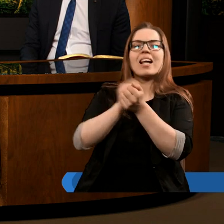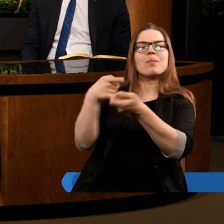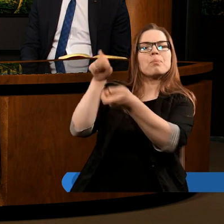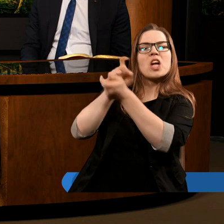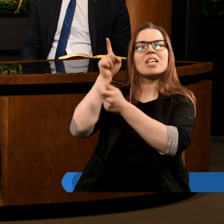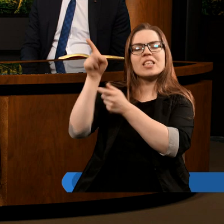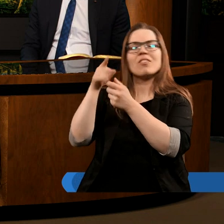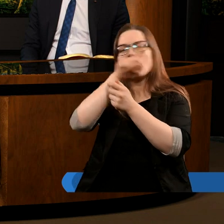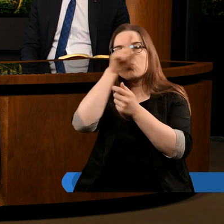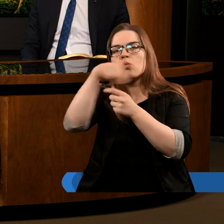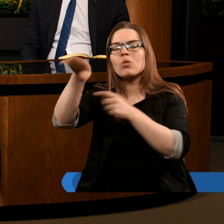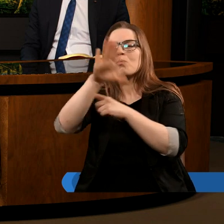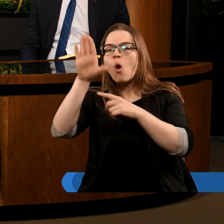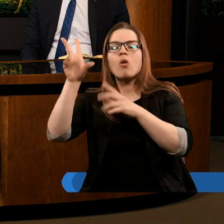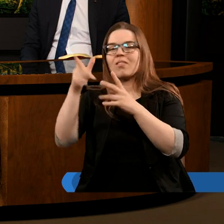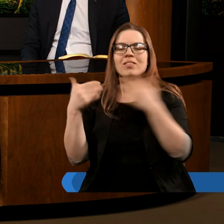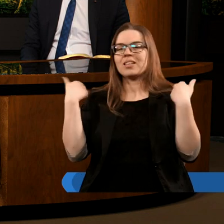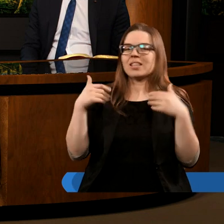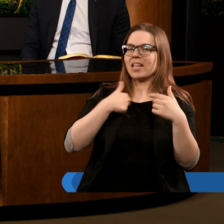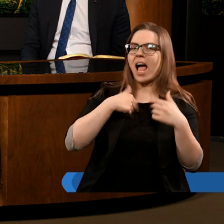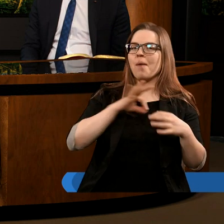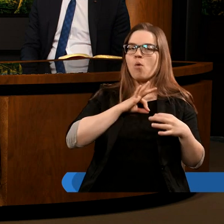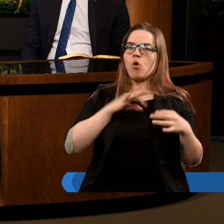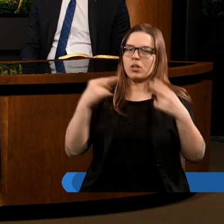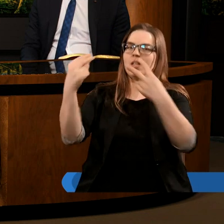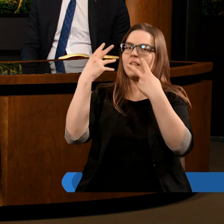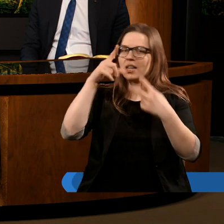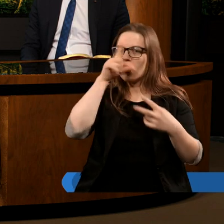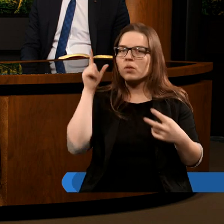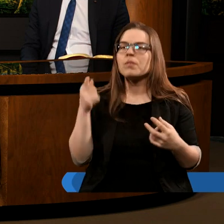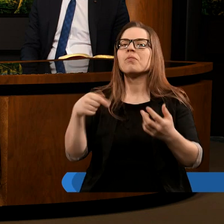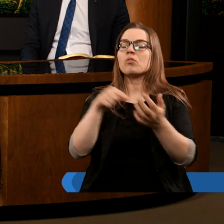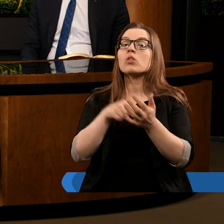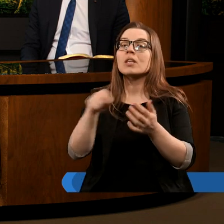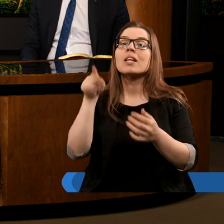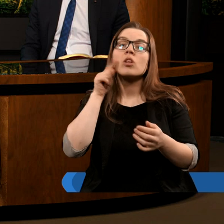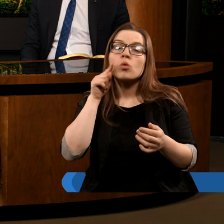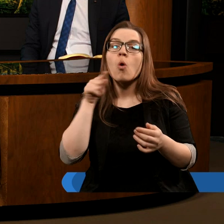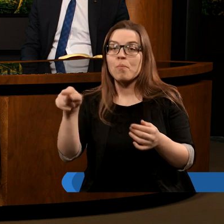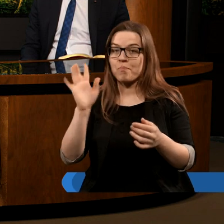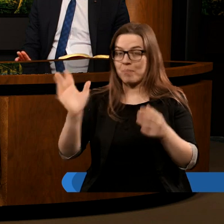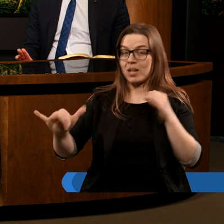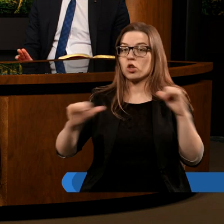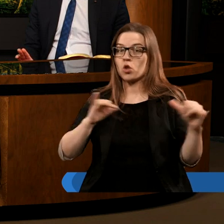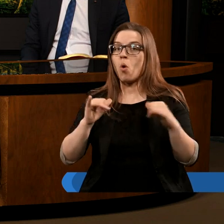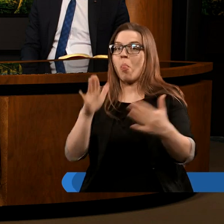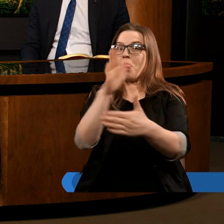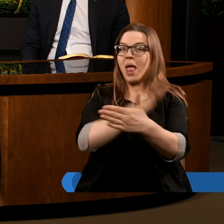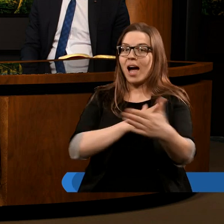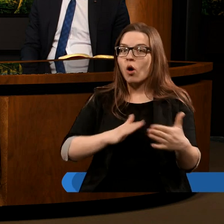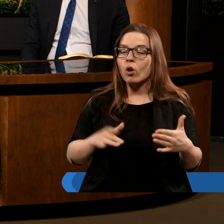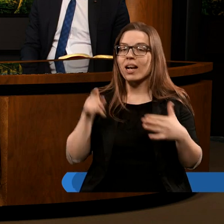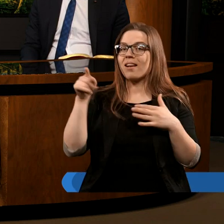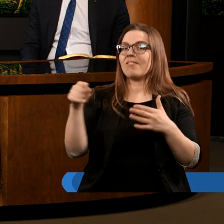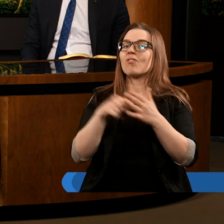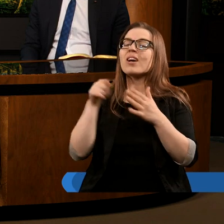naprzeciw. A dalej w wersecie piątym ta niewiasta rodzi chłopczyka, który ma właśnie rządzić narodami. On